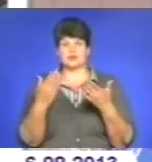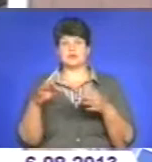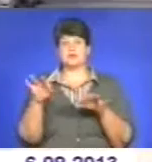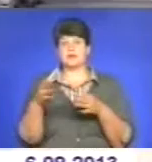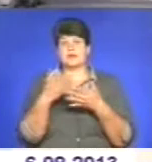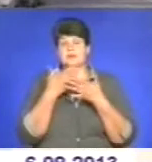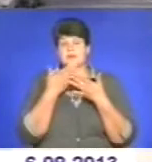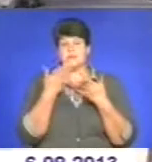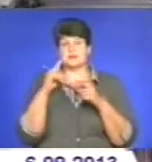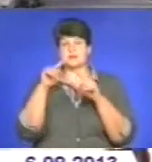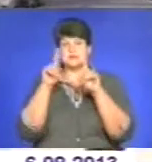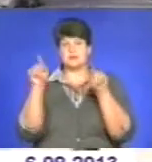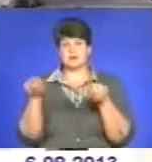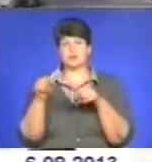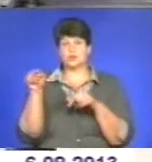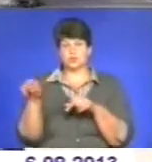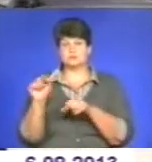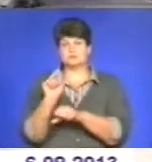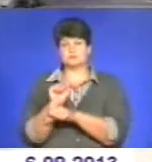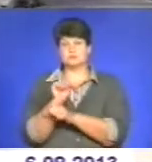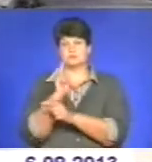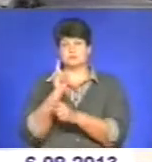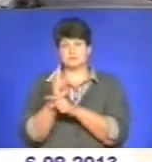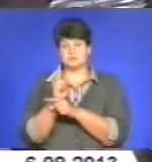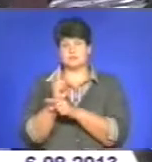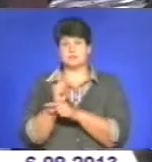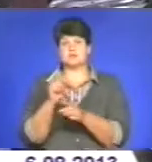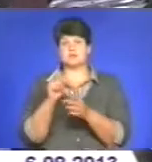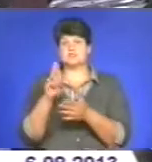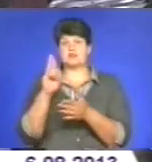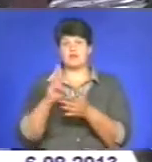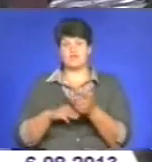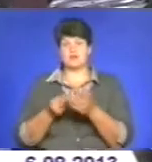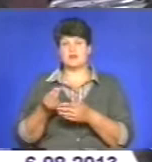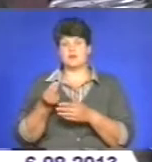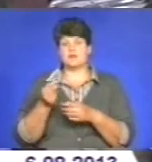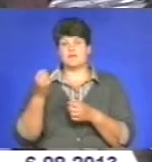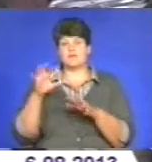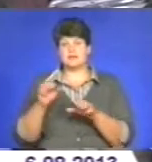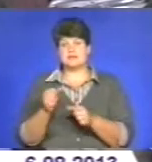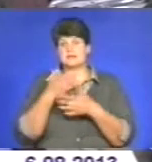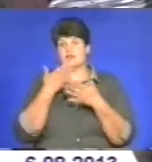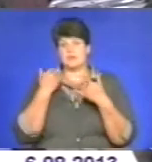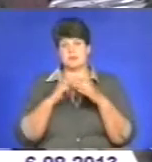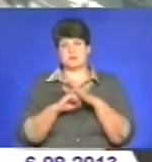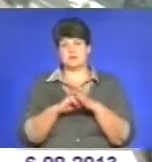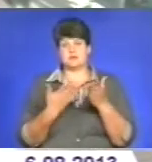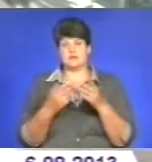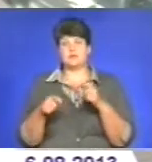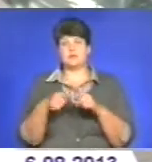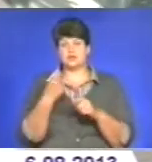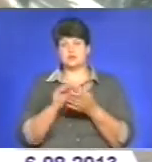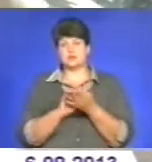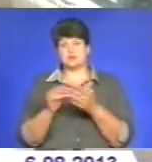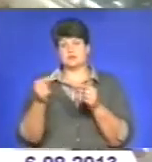немає знака, який попереджає, що тут паркуватися заборонено, штрафувати власника транспорту не має підстави. Порушення чітко